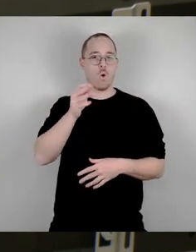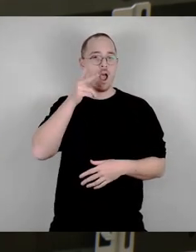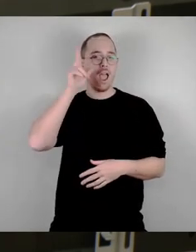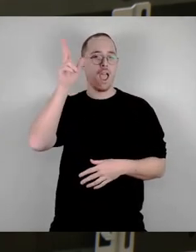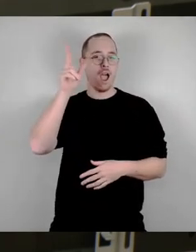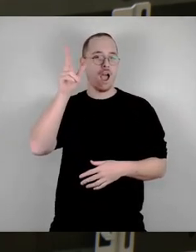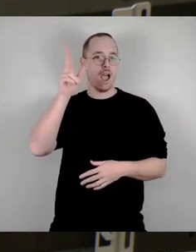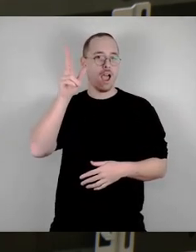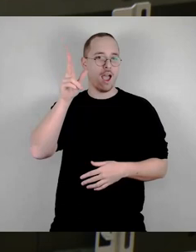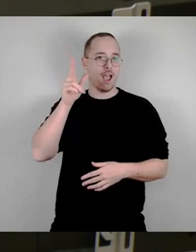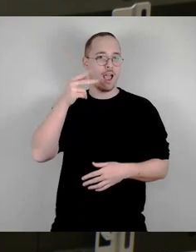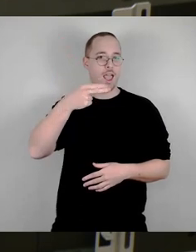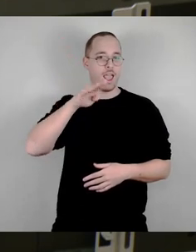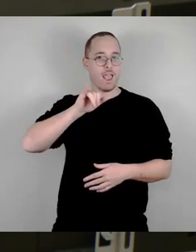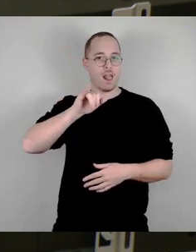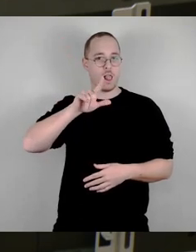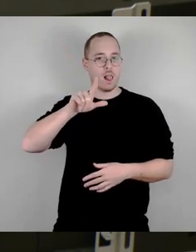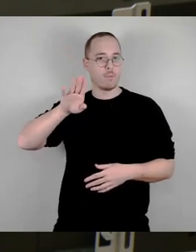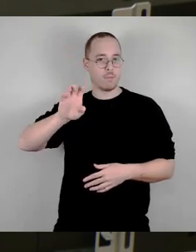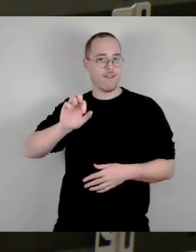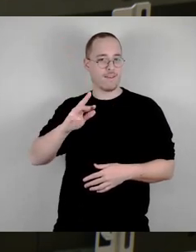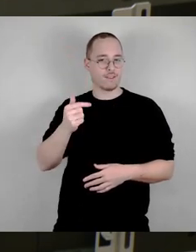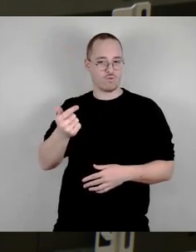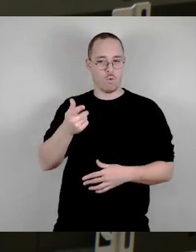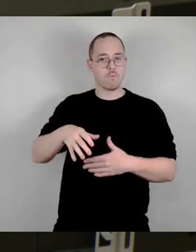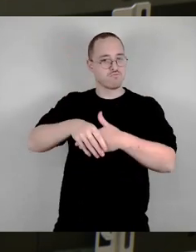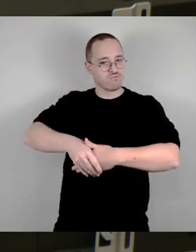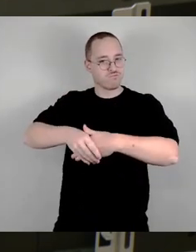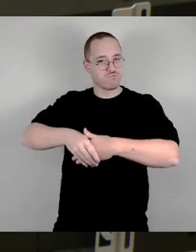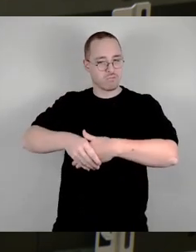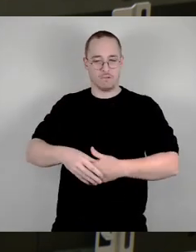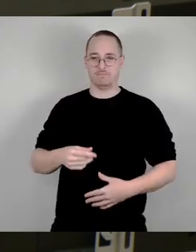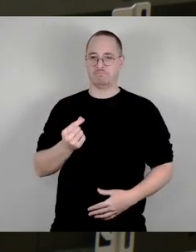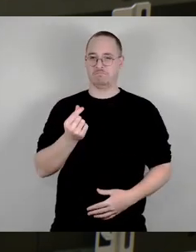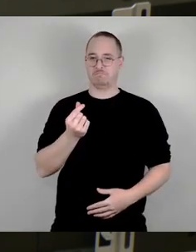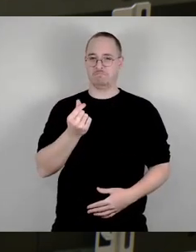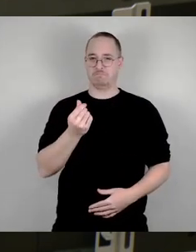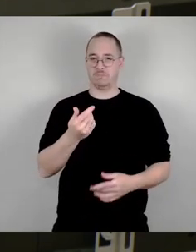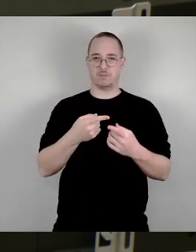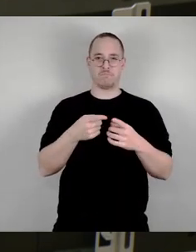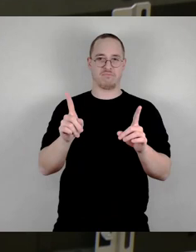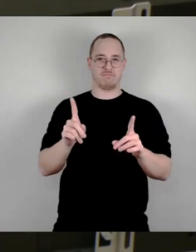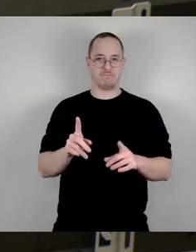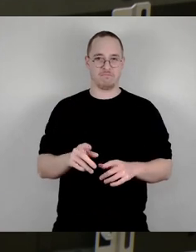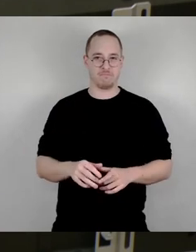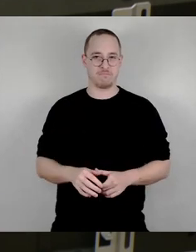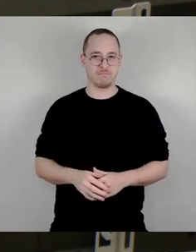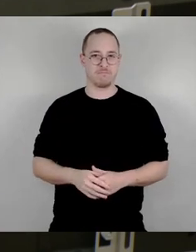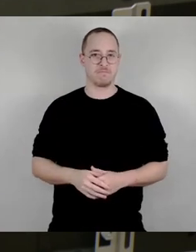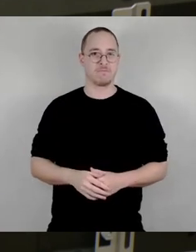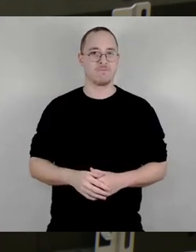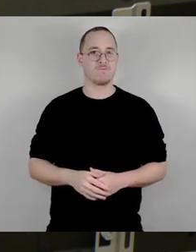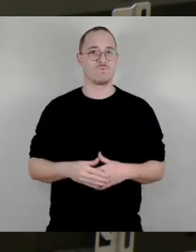ich das sehr merkwürdig. Und ich finde die Person, die hier ganz viel zur demokratischen Erziehung in diesem